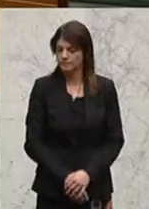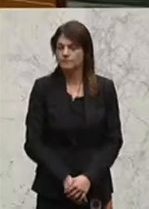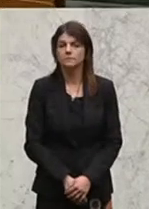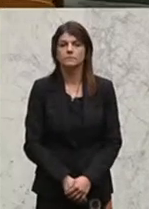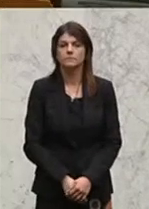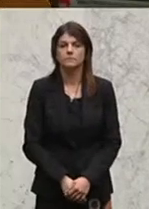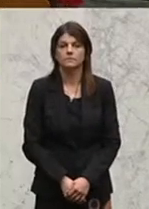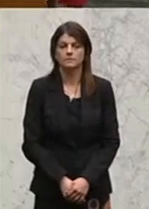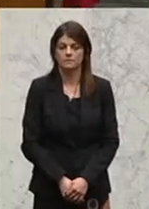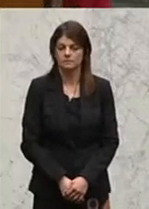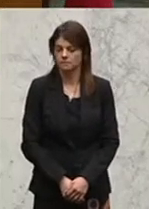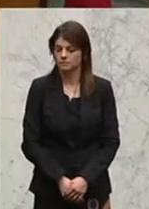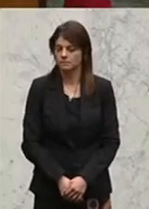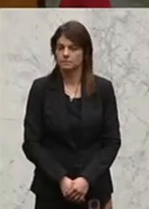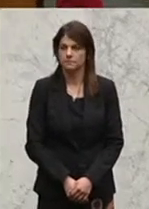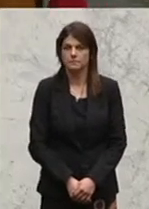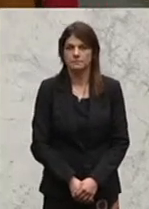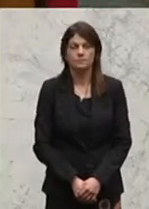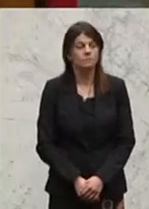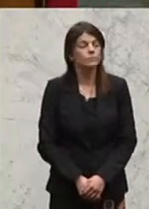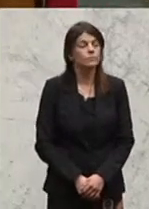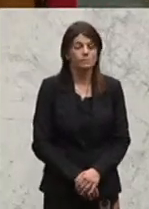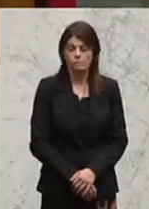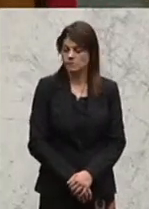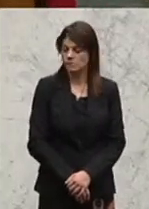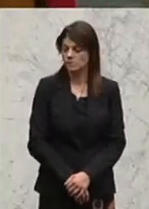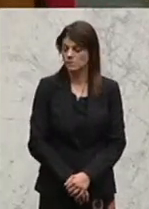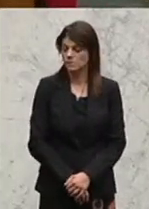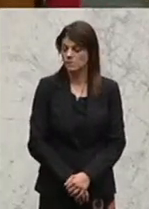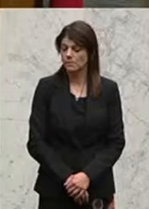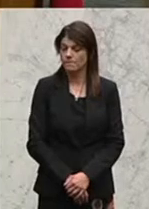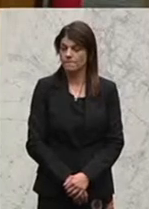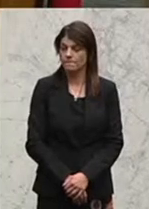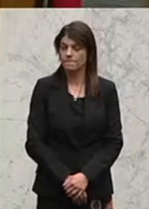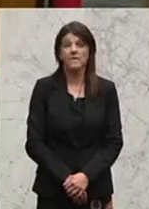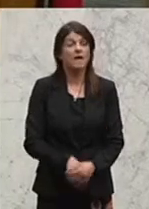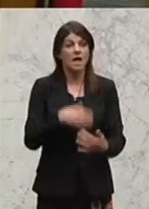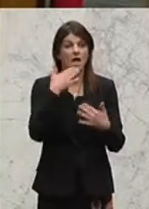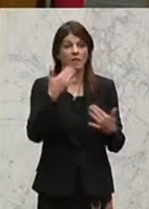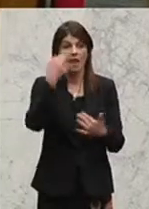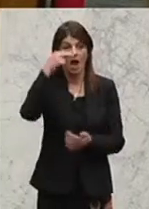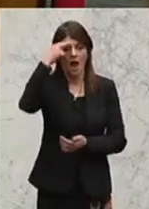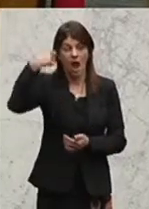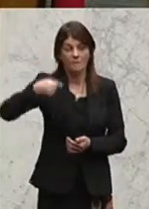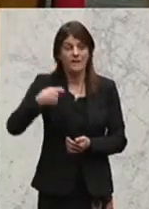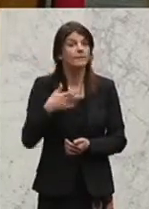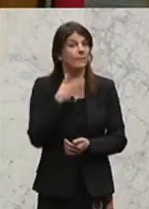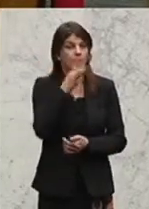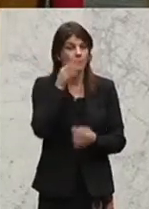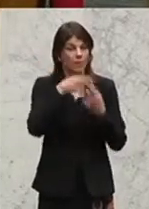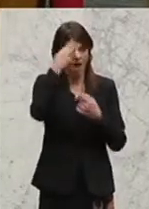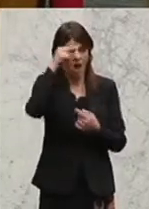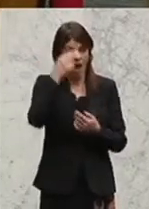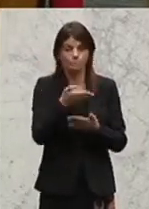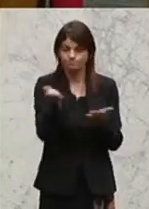Nächste Rednerin, Birgit Schatz, Arbeitnehmersprecherin der Grünen. Danke Herr Präsident, meine Damen und Herren.